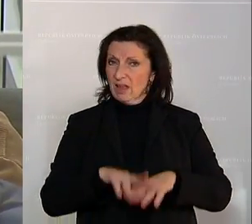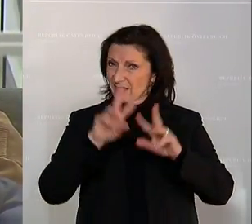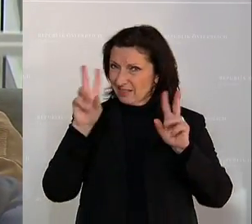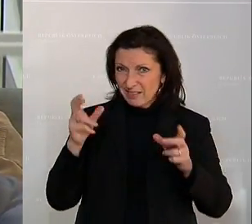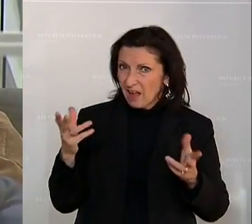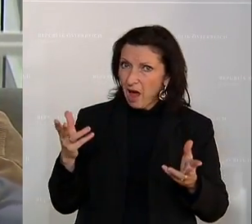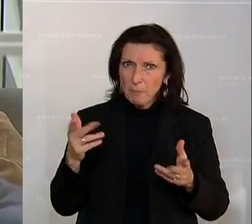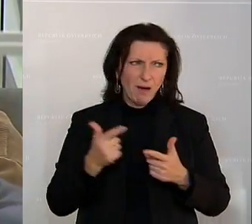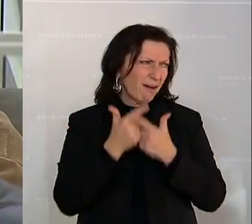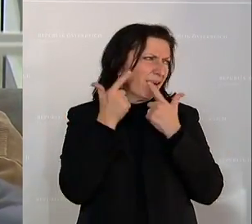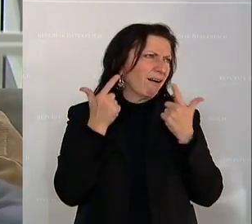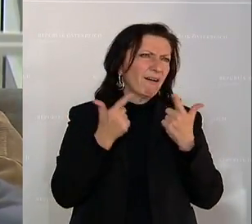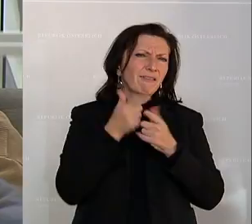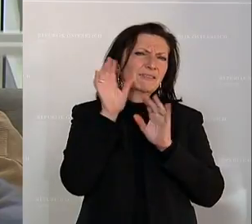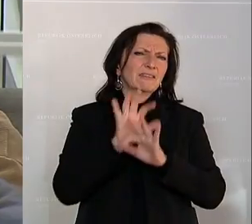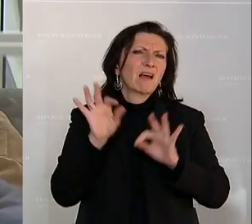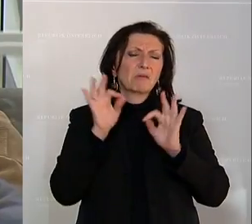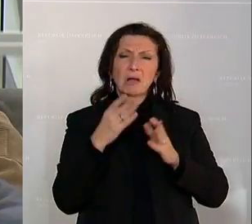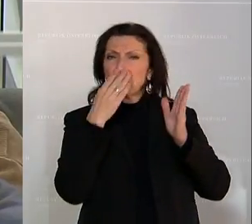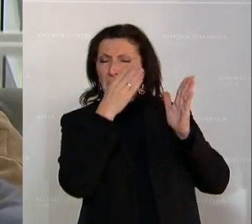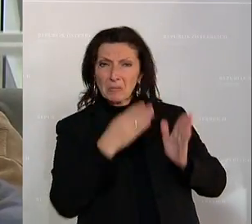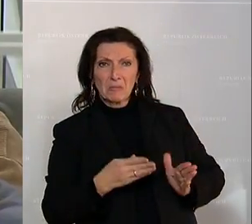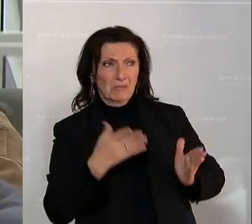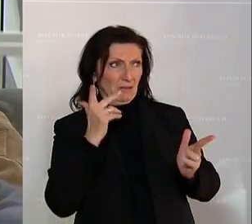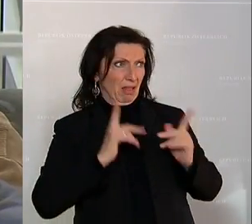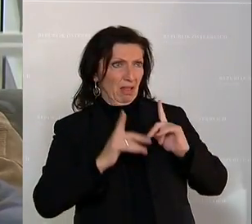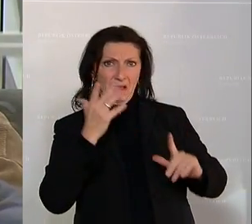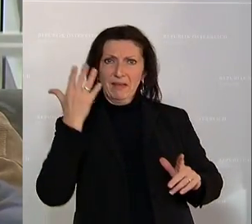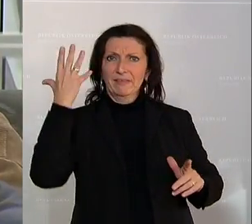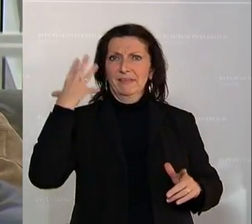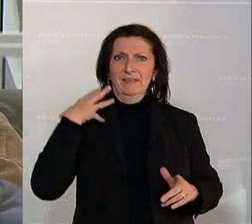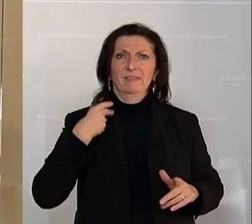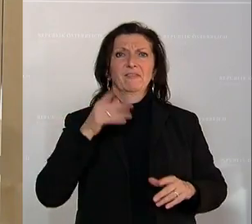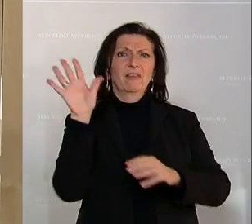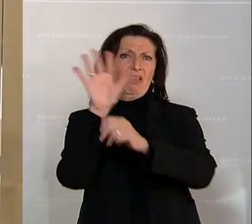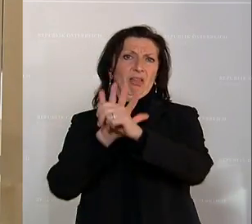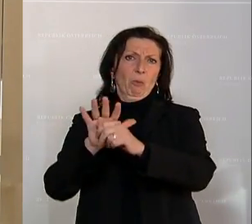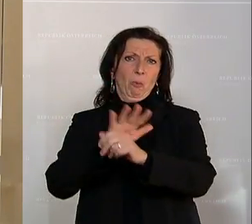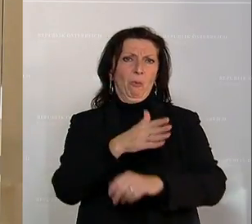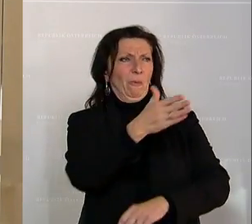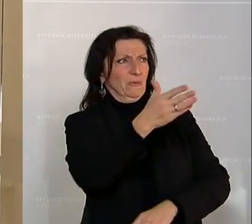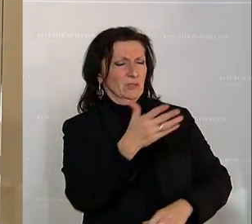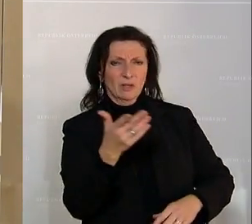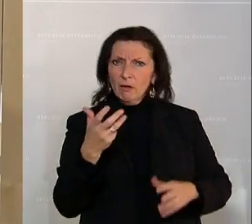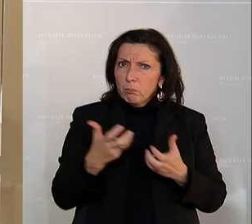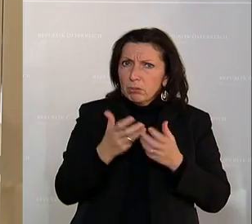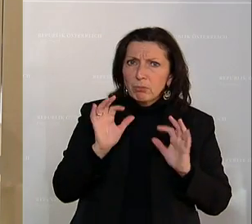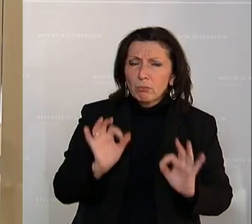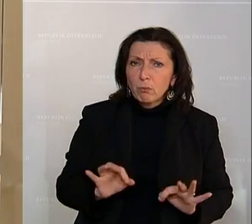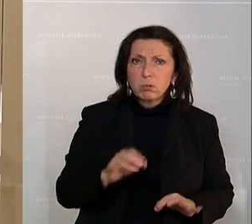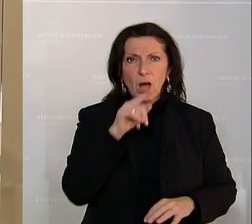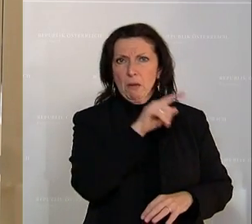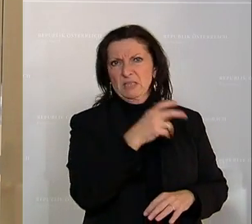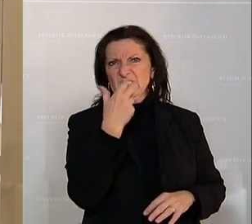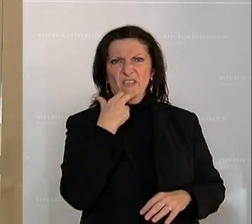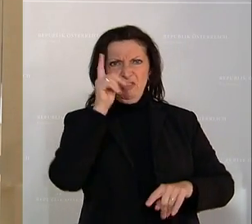bestens erklärt. Sie versuchen leider wieder hier den Menschen Sand in die Augen zu streuen und ein gutes Produkt schlecht zu verkaufen.